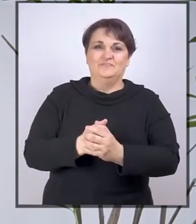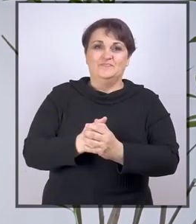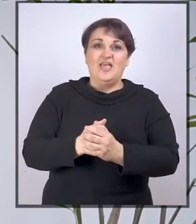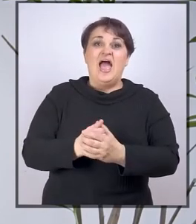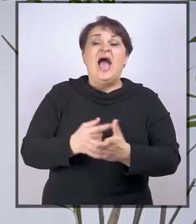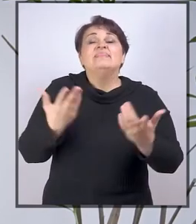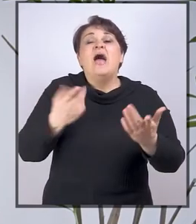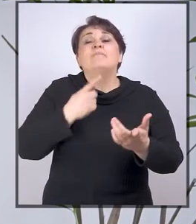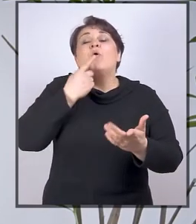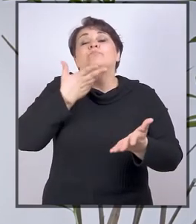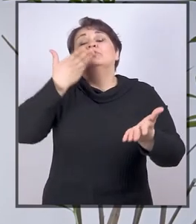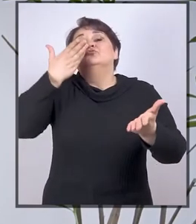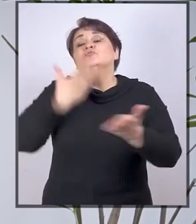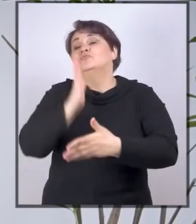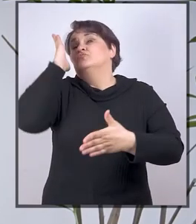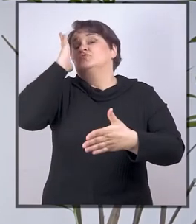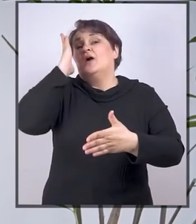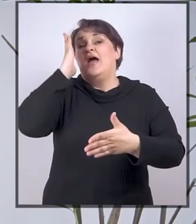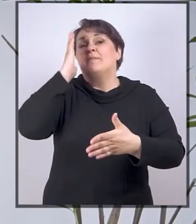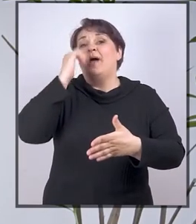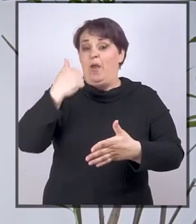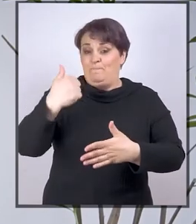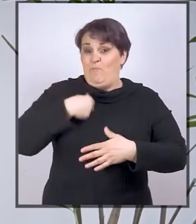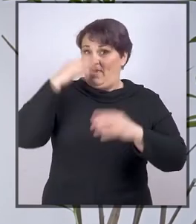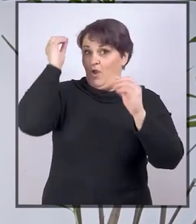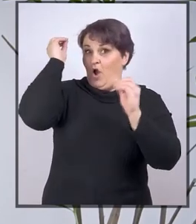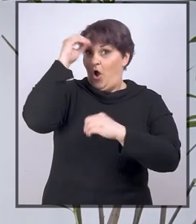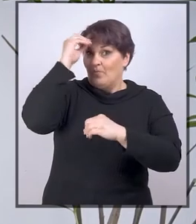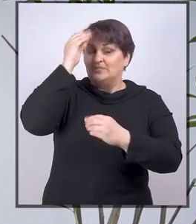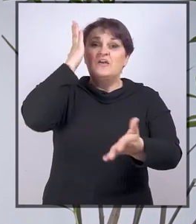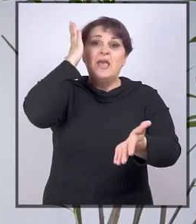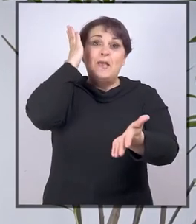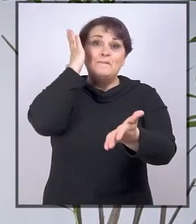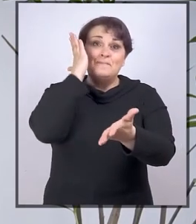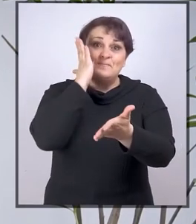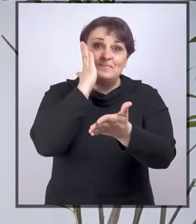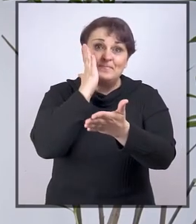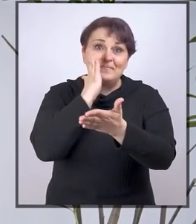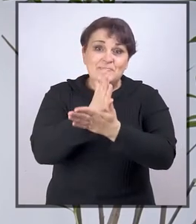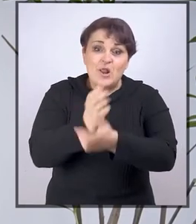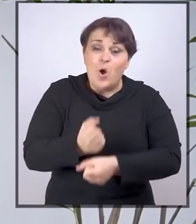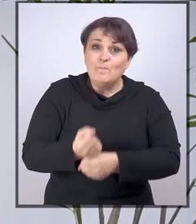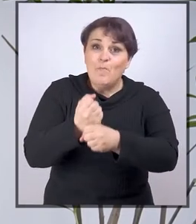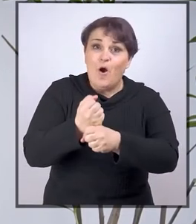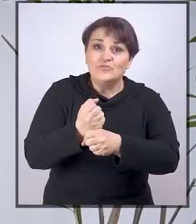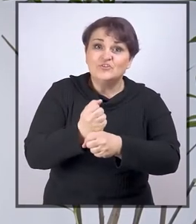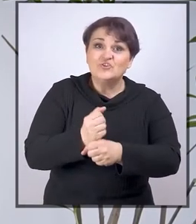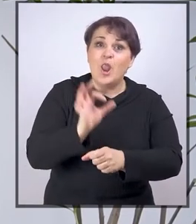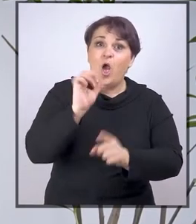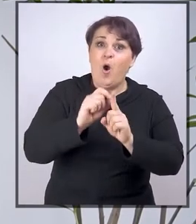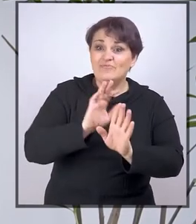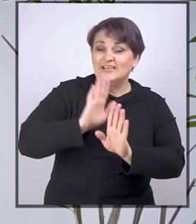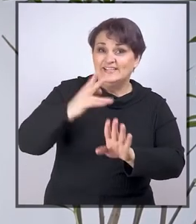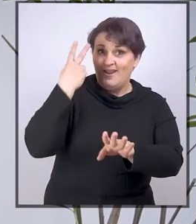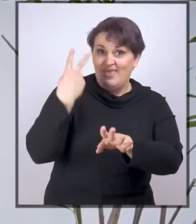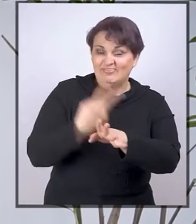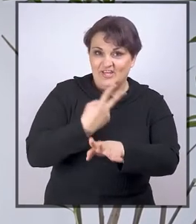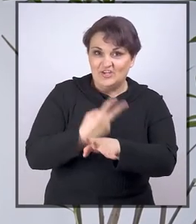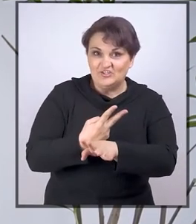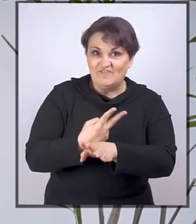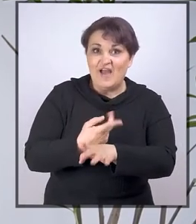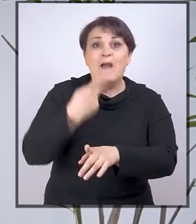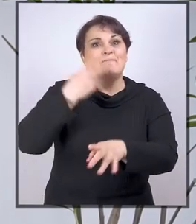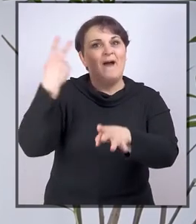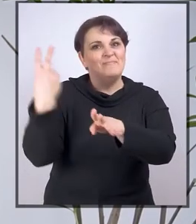ne inkluzija. Da je kojim slučajem moje obrazovanje bilo podržano od